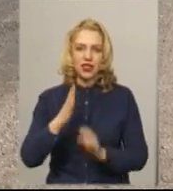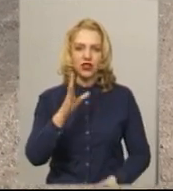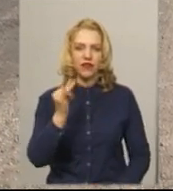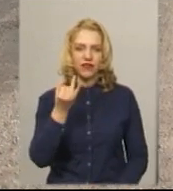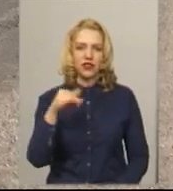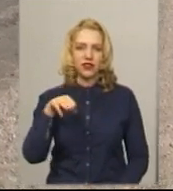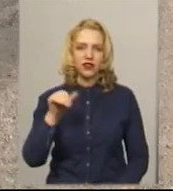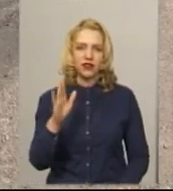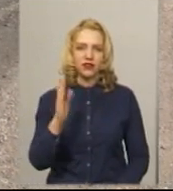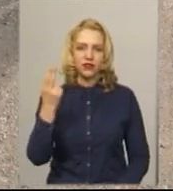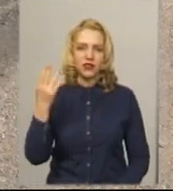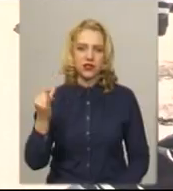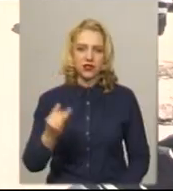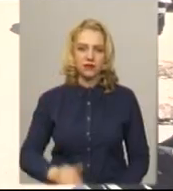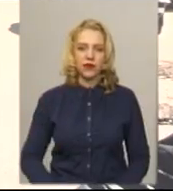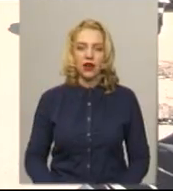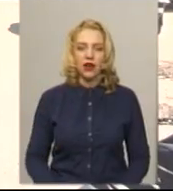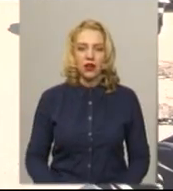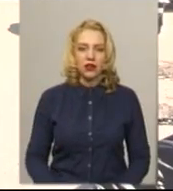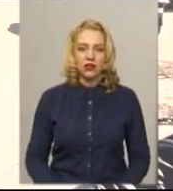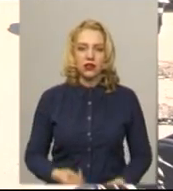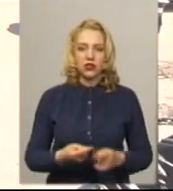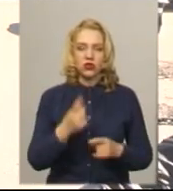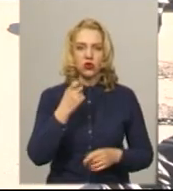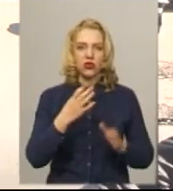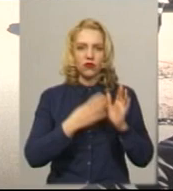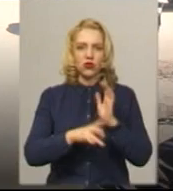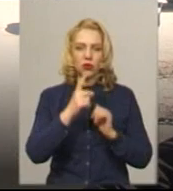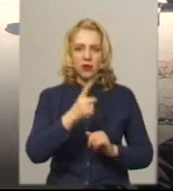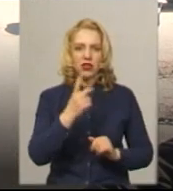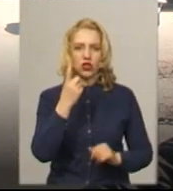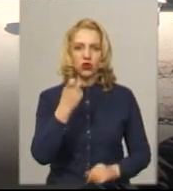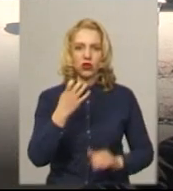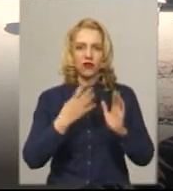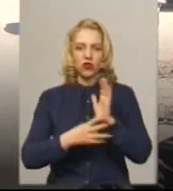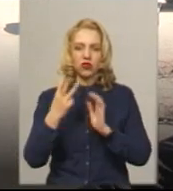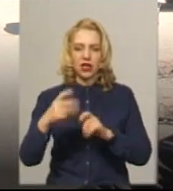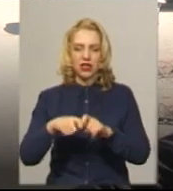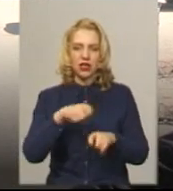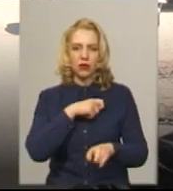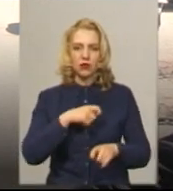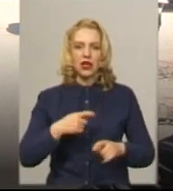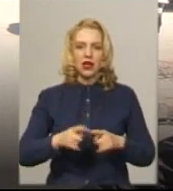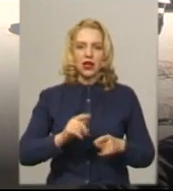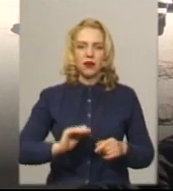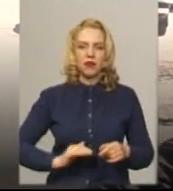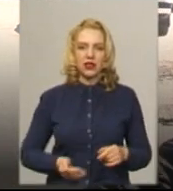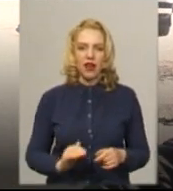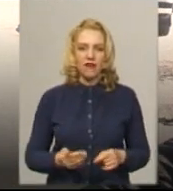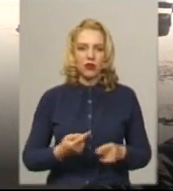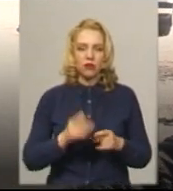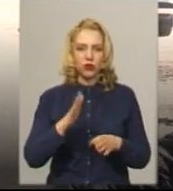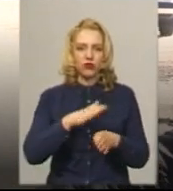доріг Хмельницької області Волентин Данилюк. На ділянці 191-193 кілометр підрядної організації Хмельницької ШБУ-56